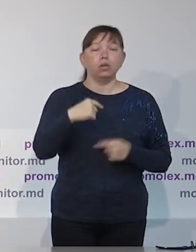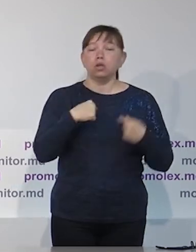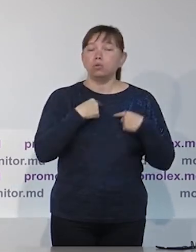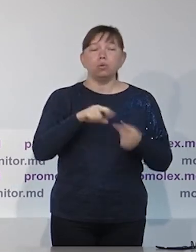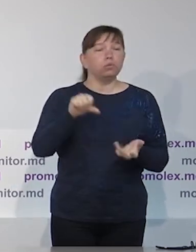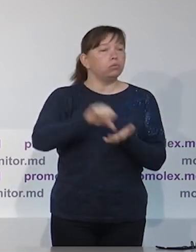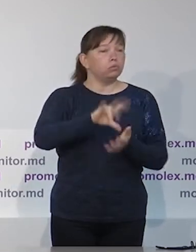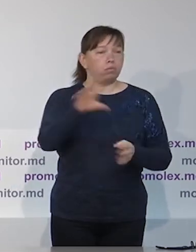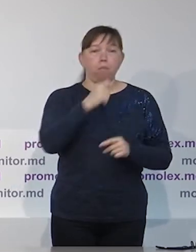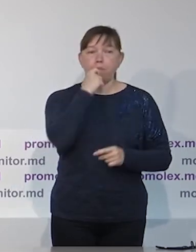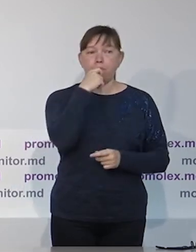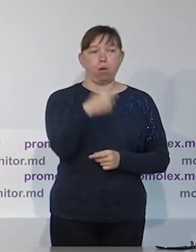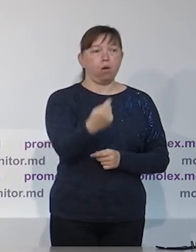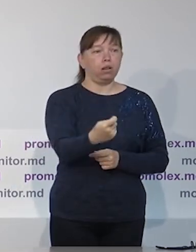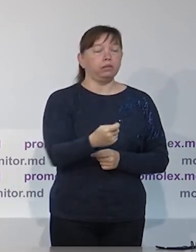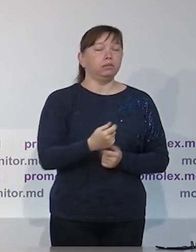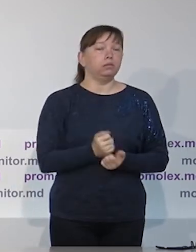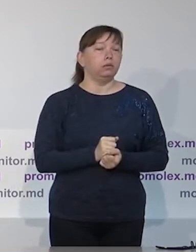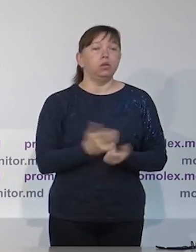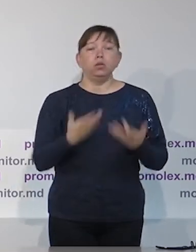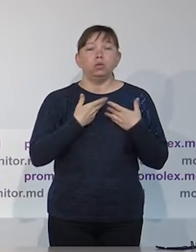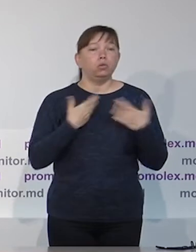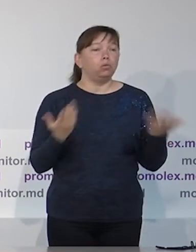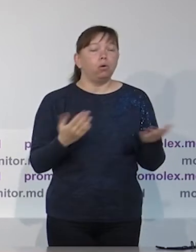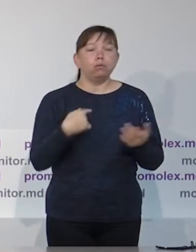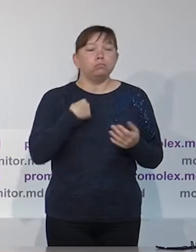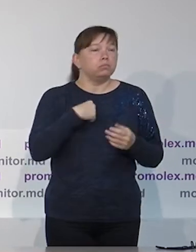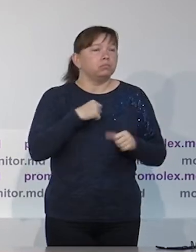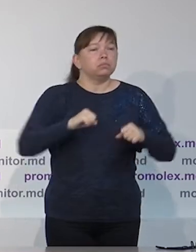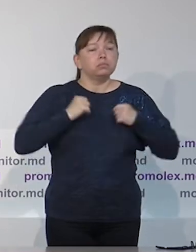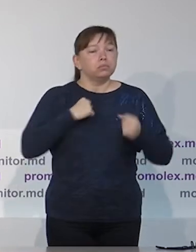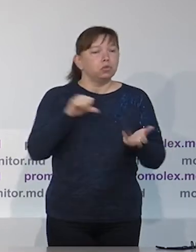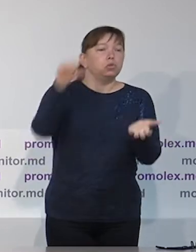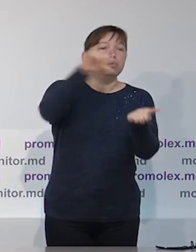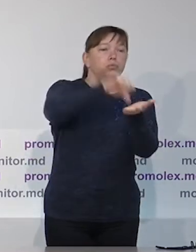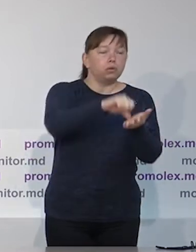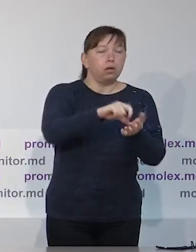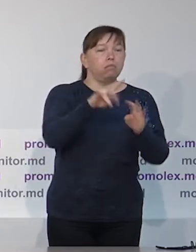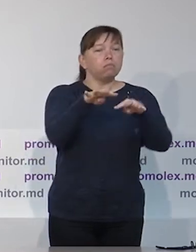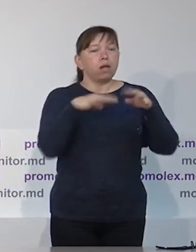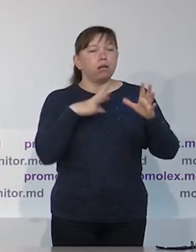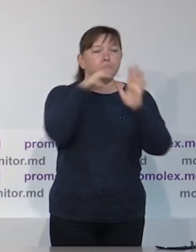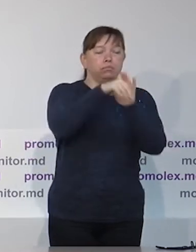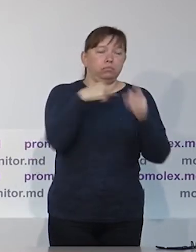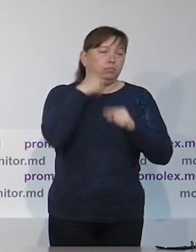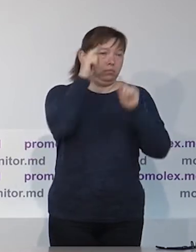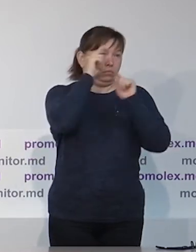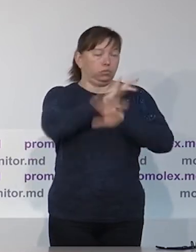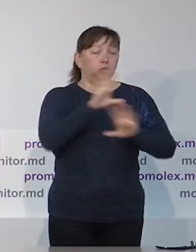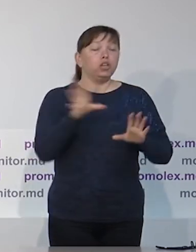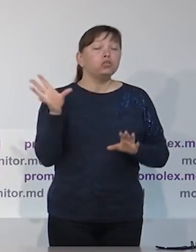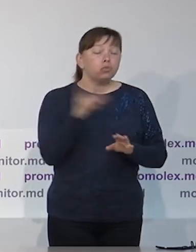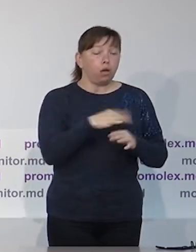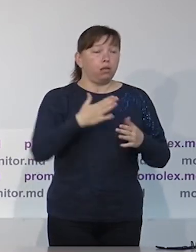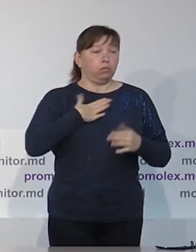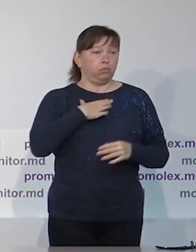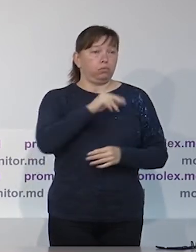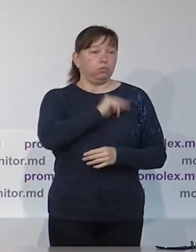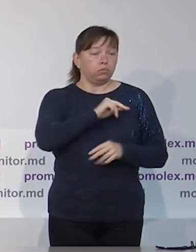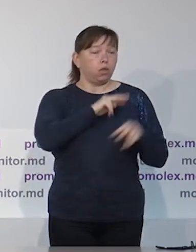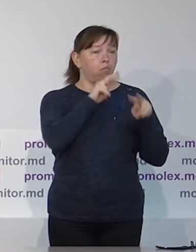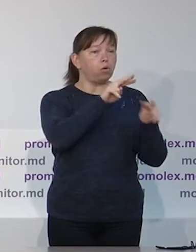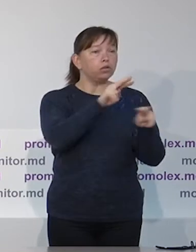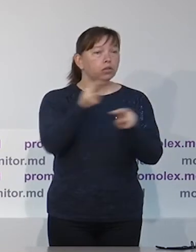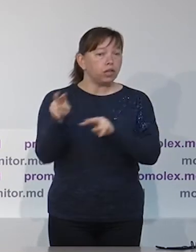кампании. Также важно отметить, что Ассоциация Промолекс не является политическим оппонентом, конкурентом, и